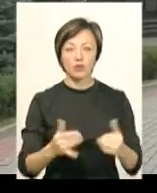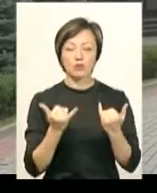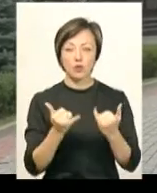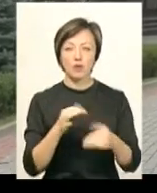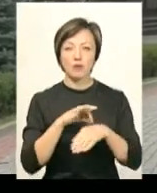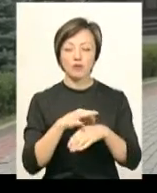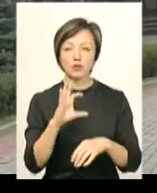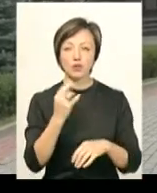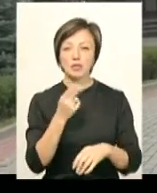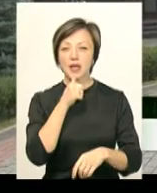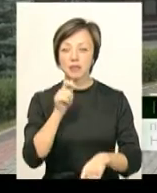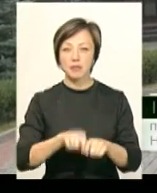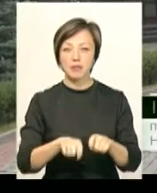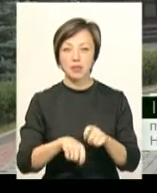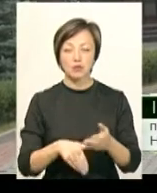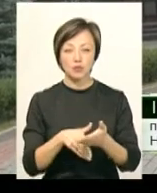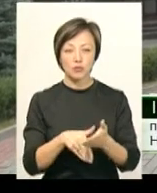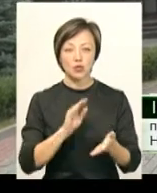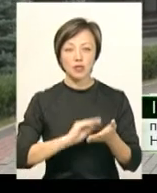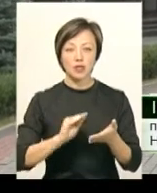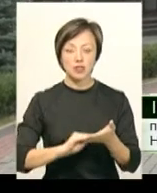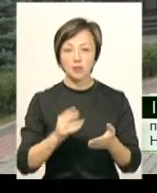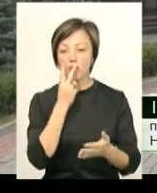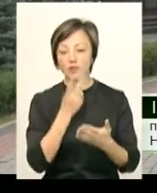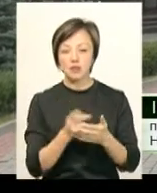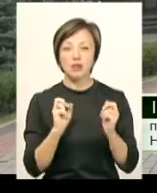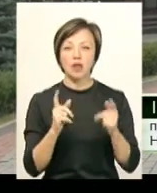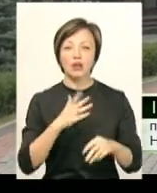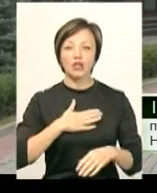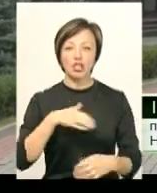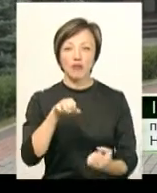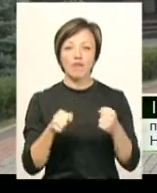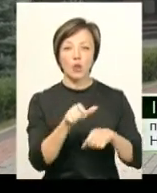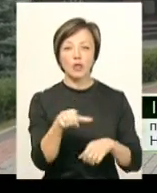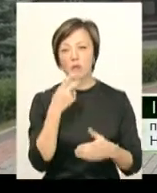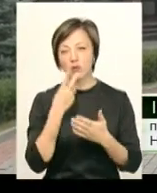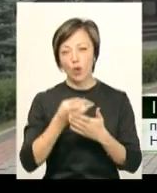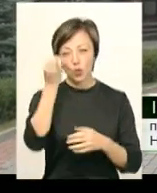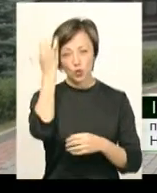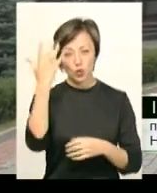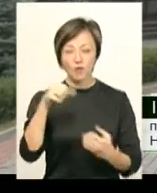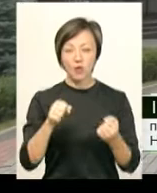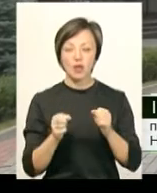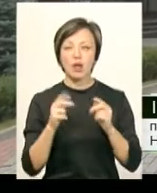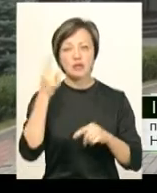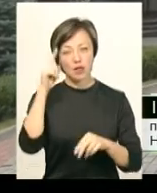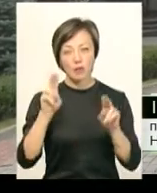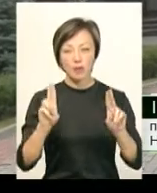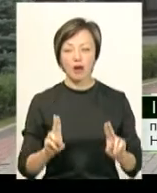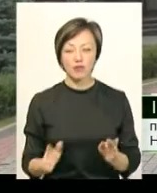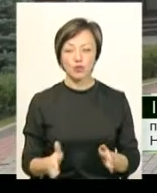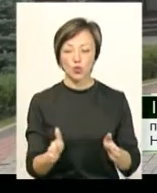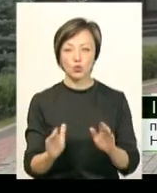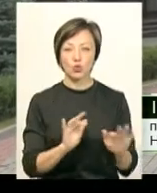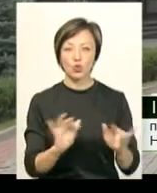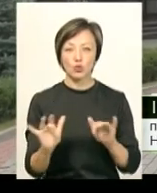соціальний експеримент за допомогою журналістів, подивитися, як наші водії проявляють культуру водіння, як знають правила дорожнього